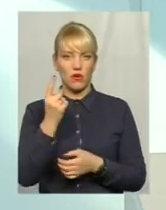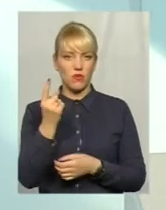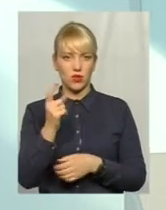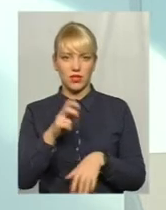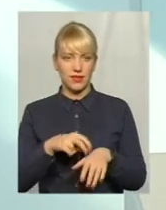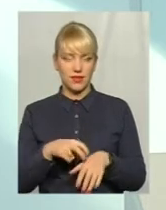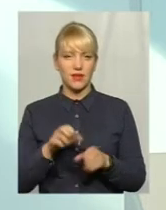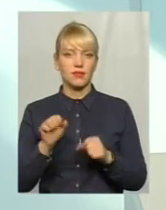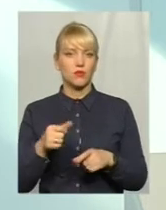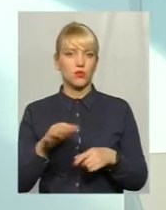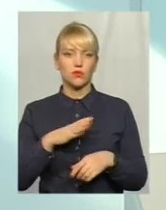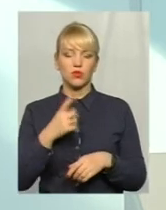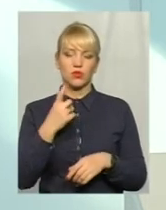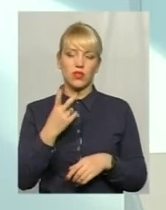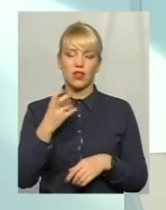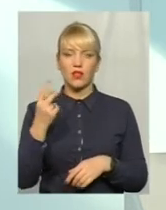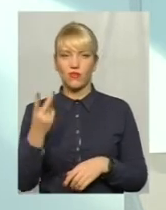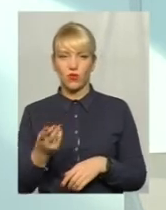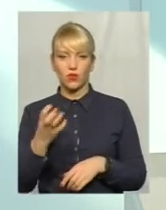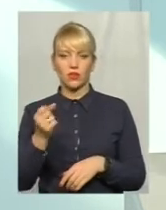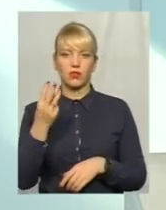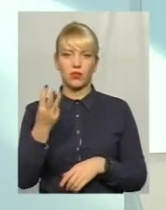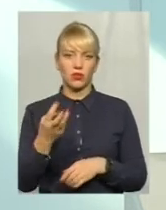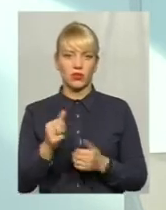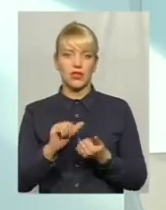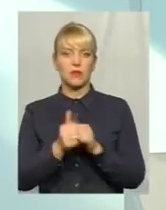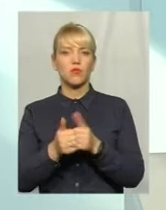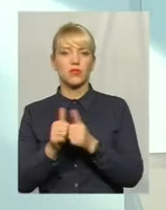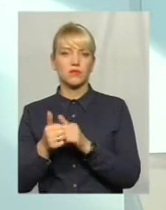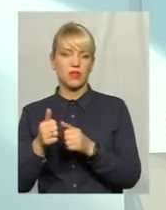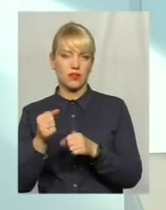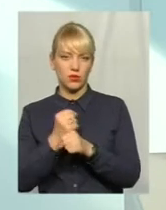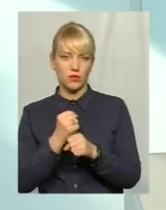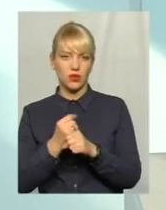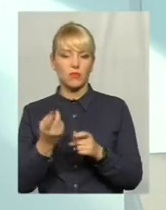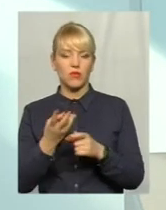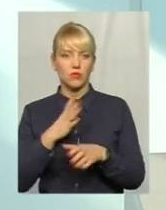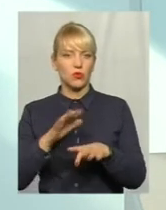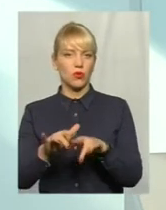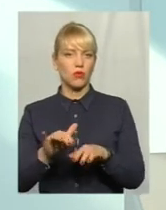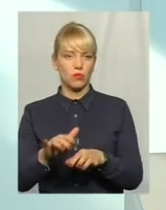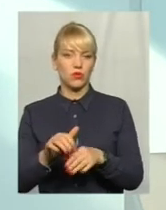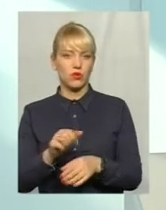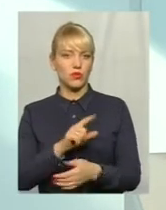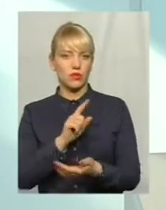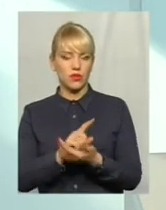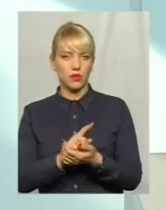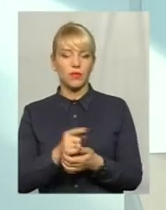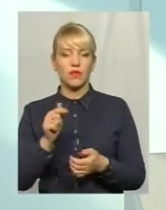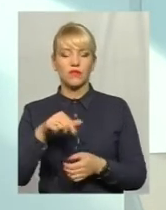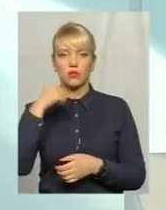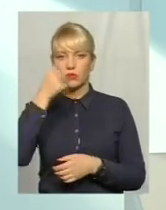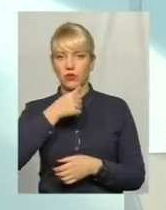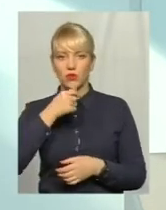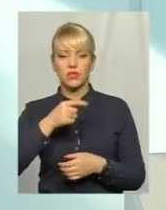воно може бути одне на двох чи на трьох, залежності по змінах роботи, а воно має бути комп'ютеризоване. В цьому році ми в